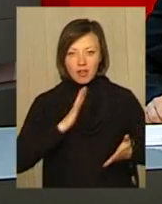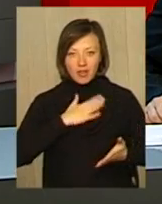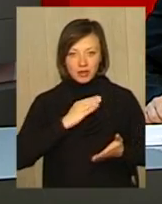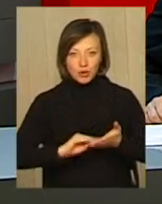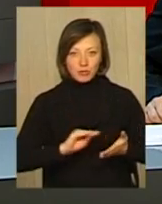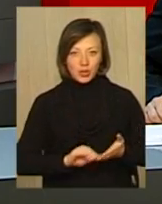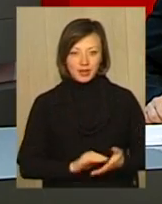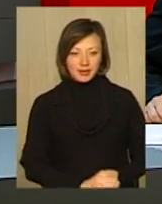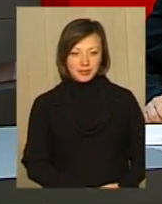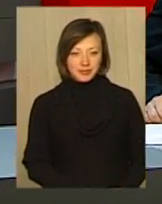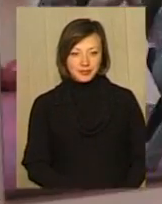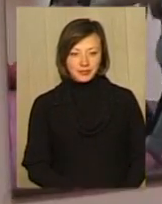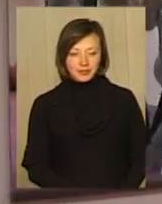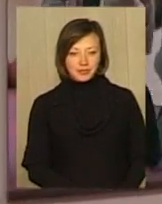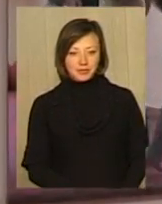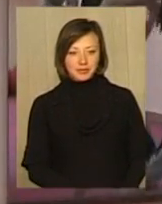кореспондентка.